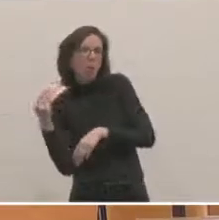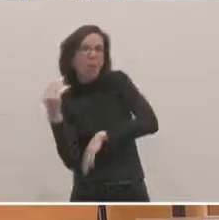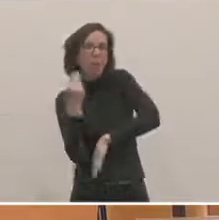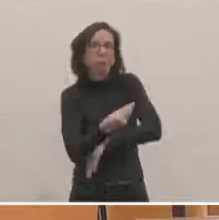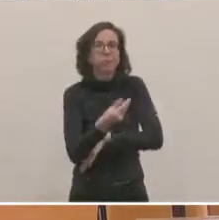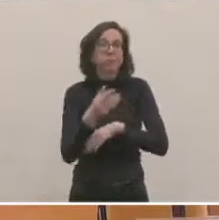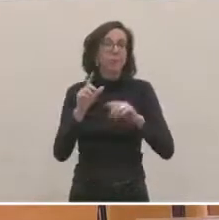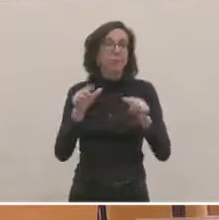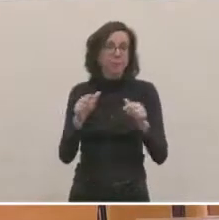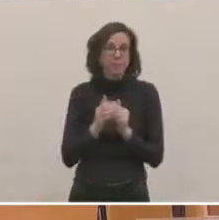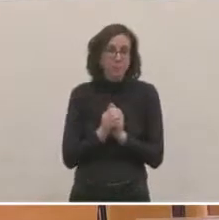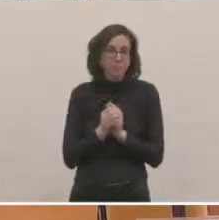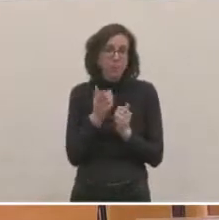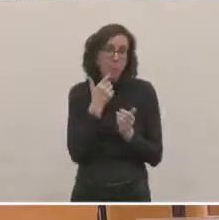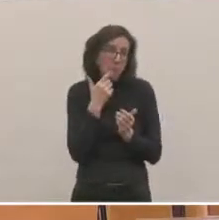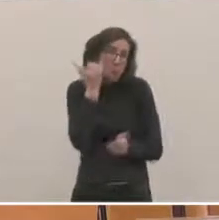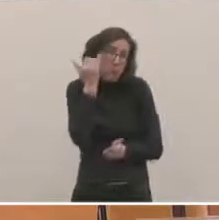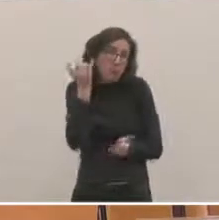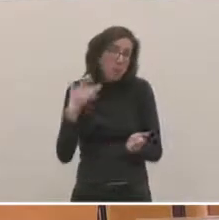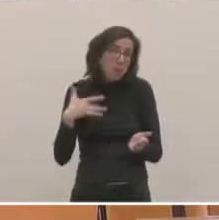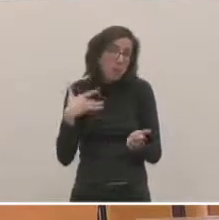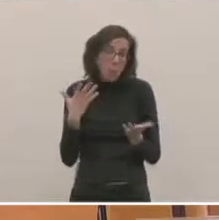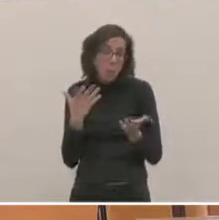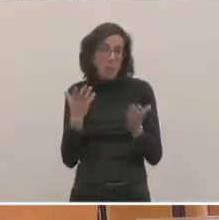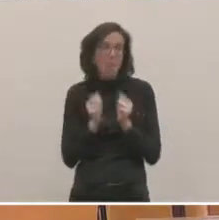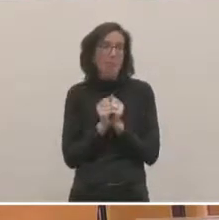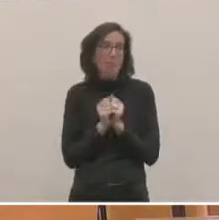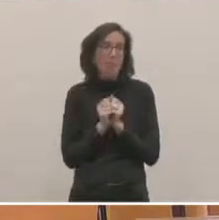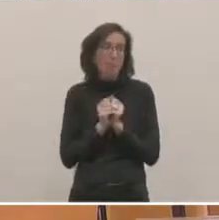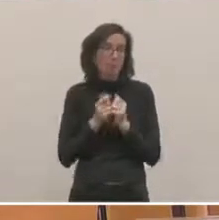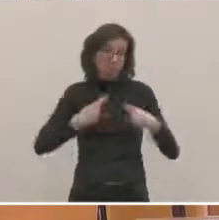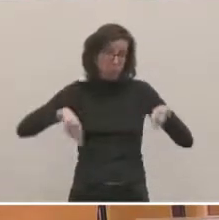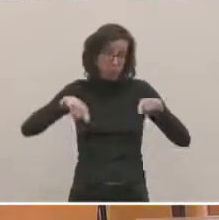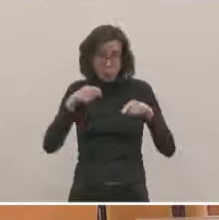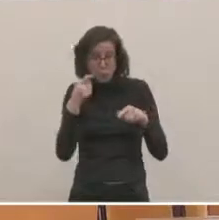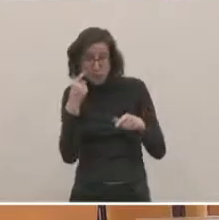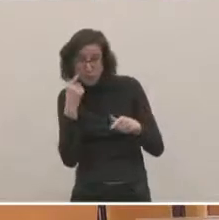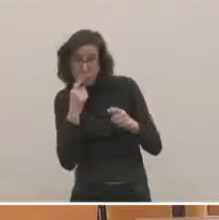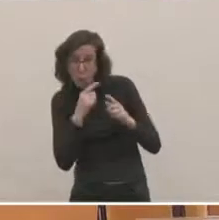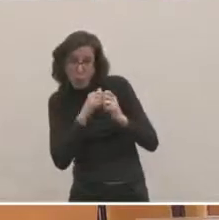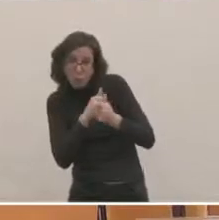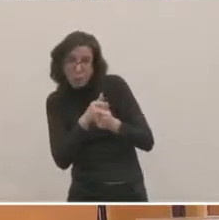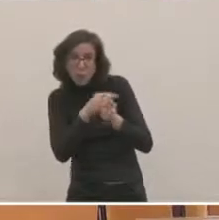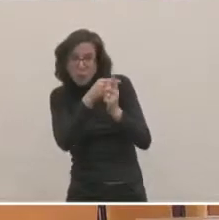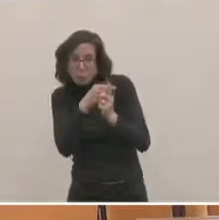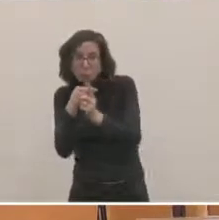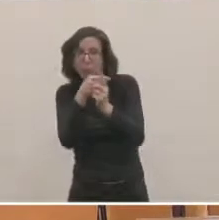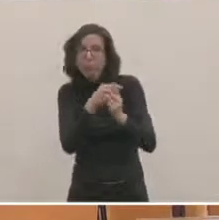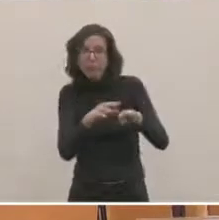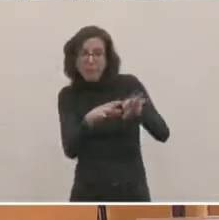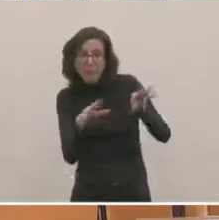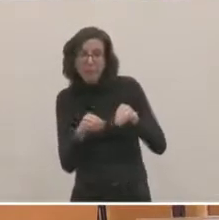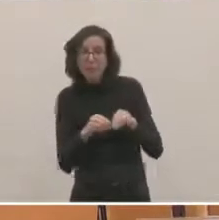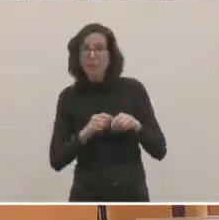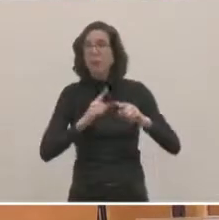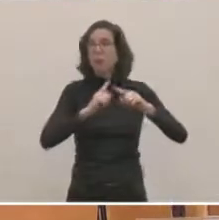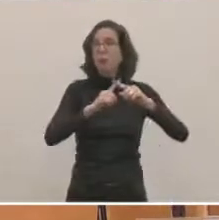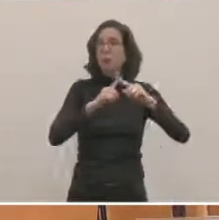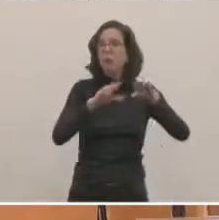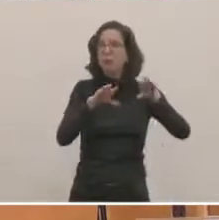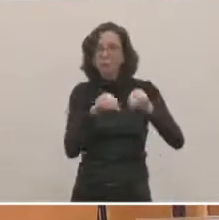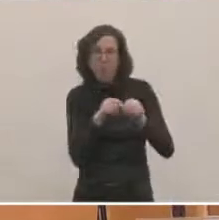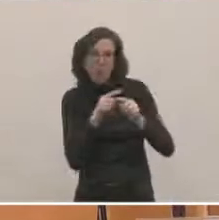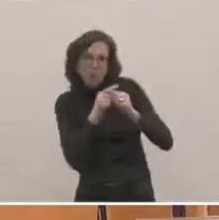l'idée tout à fait intéressante. Nous définirons le niveau de caution familiale qui permet de faire ce